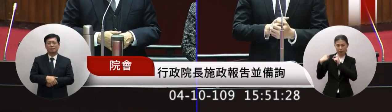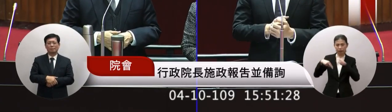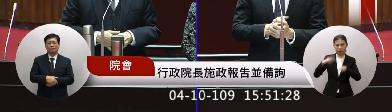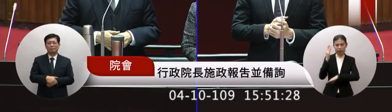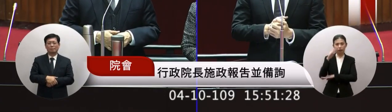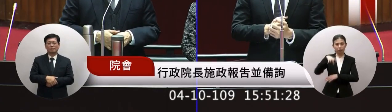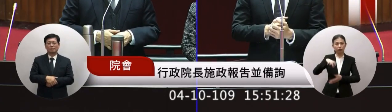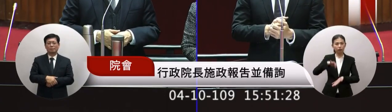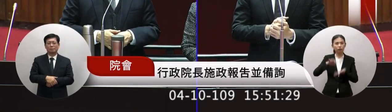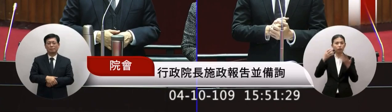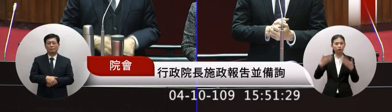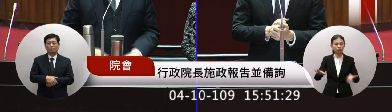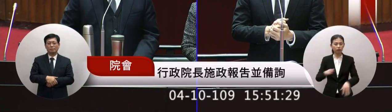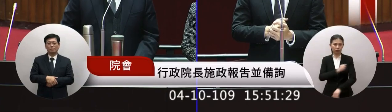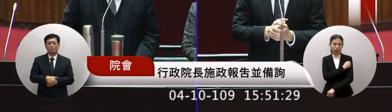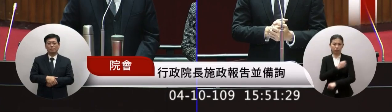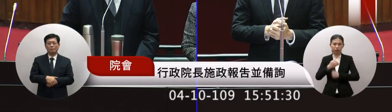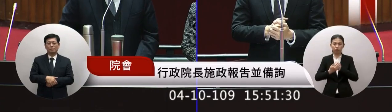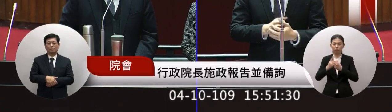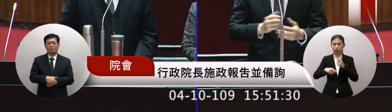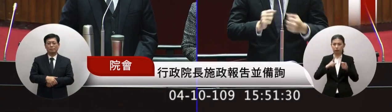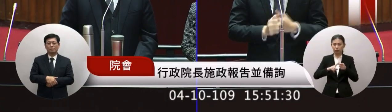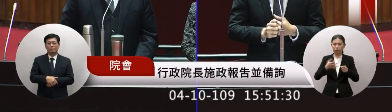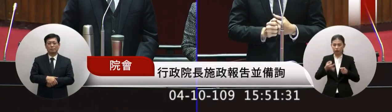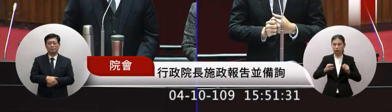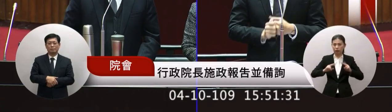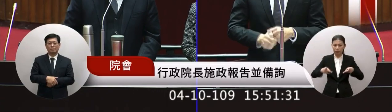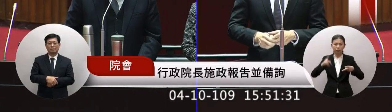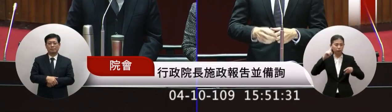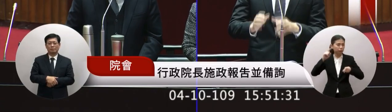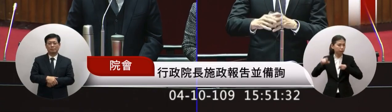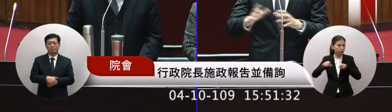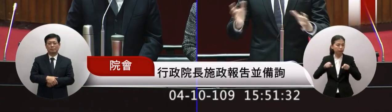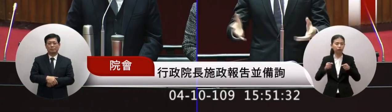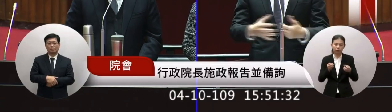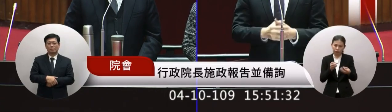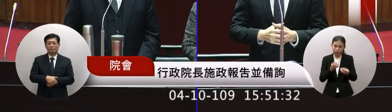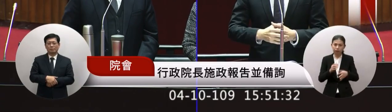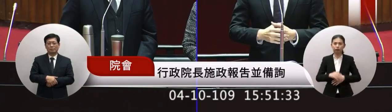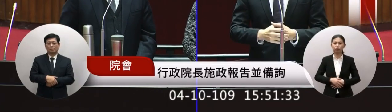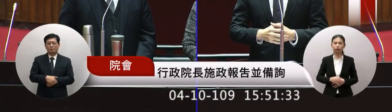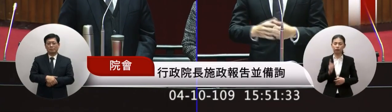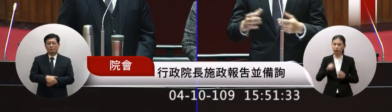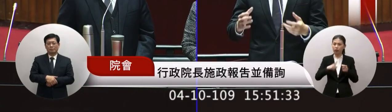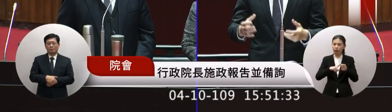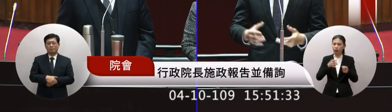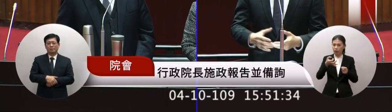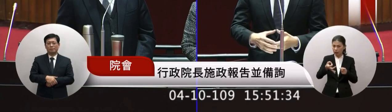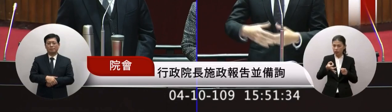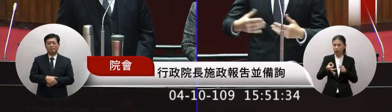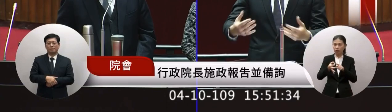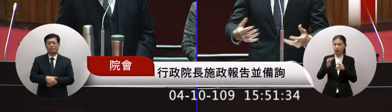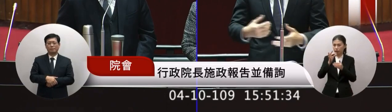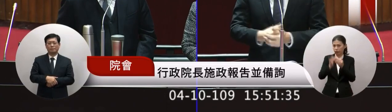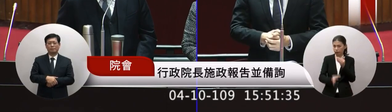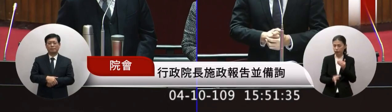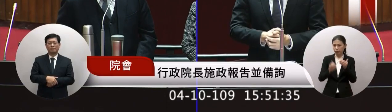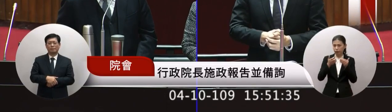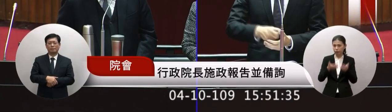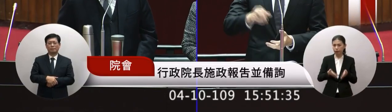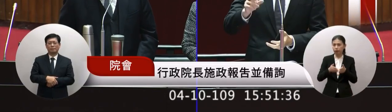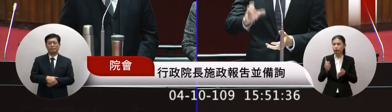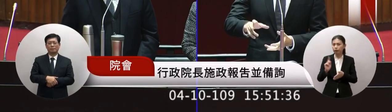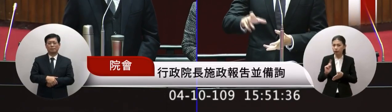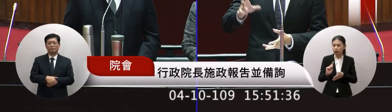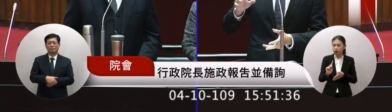有提過的這個努勞年金的改革方案來討論一下因為我現在為年金我們要有一個年金的制度最重要當然是為